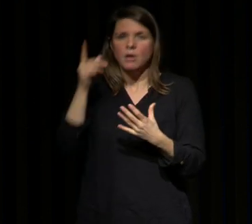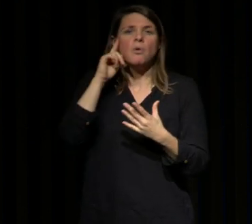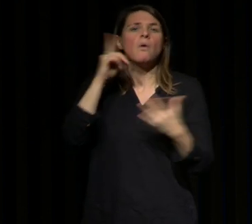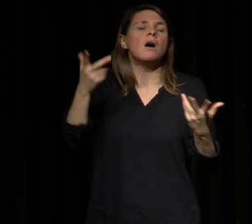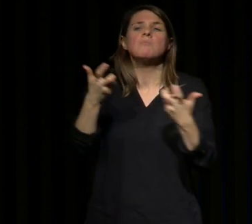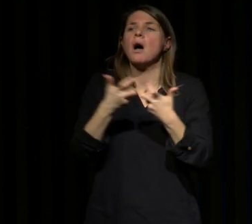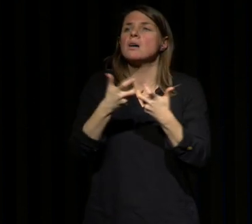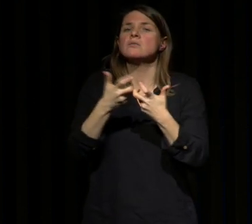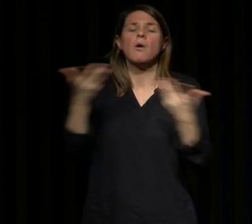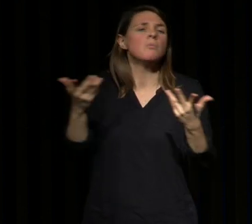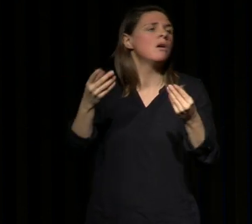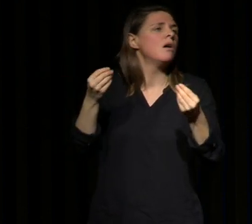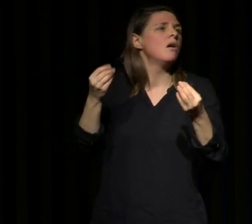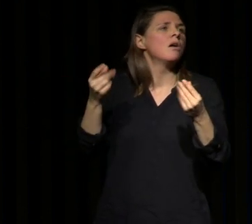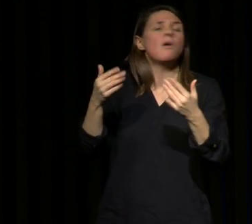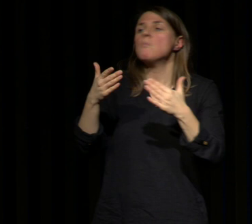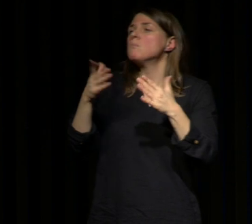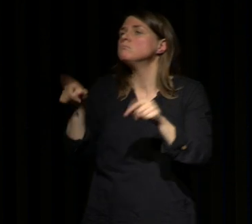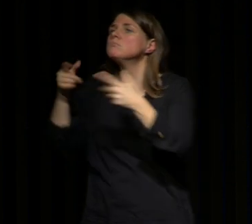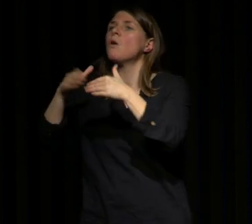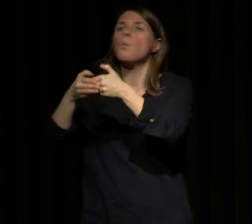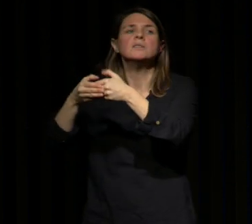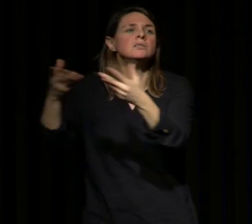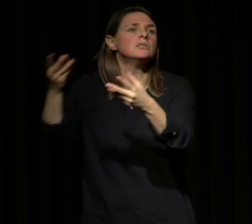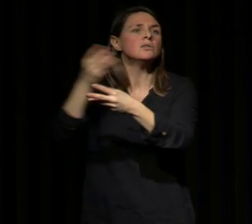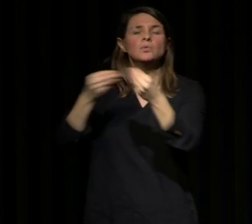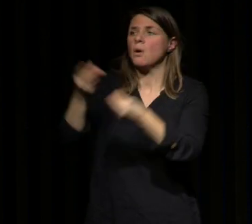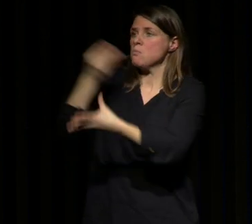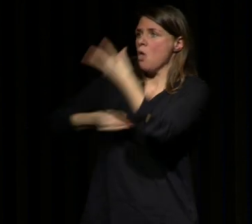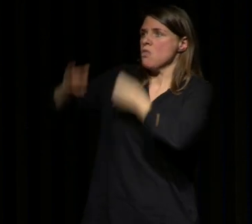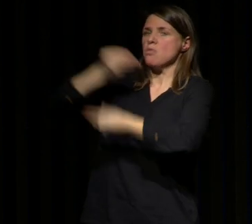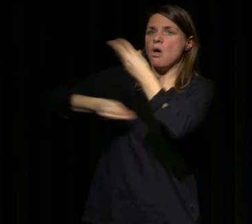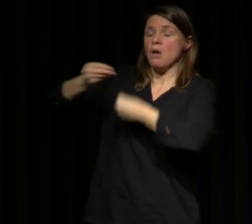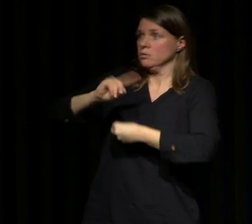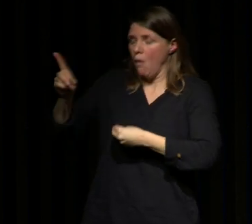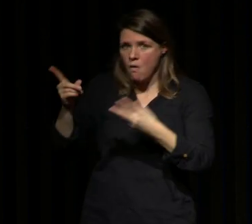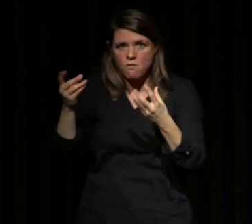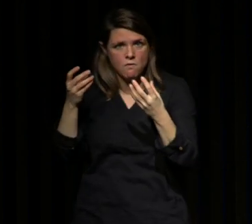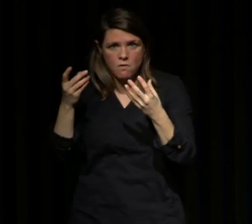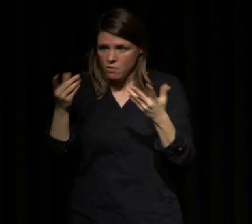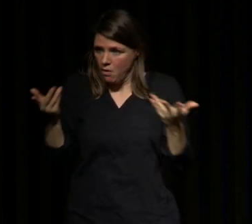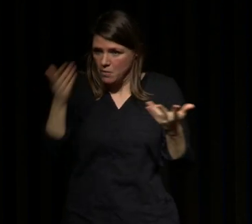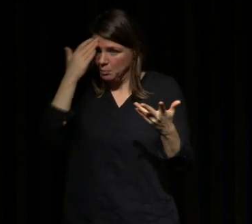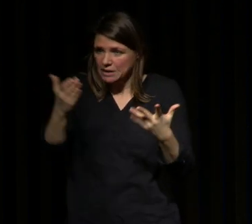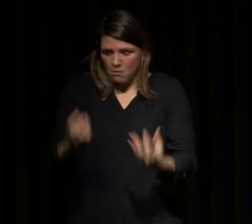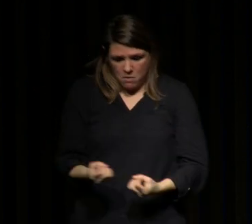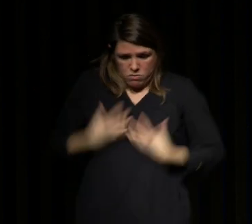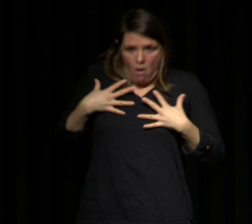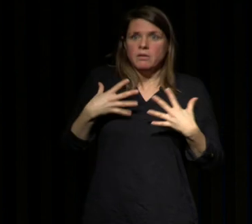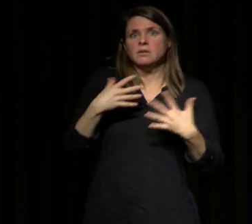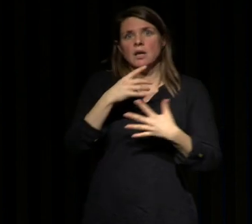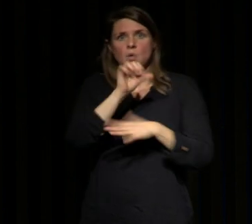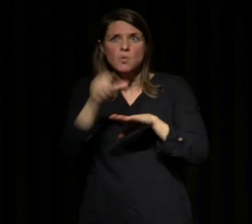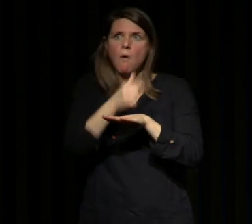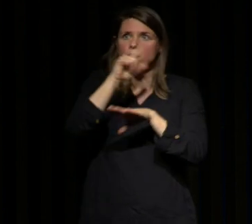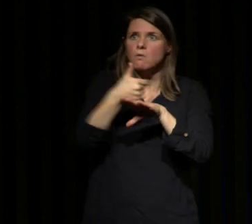aller se livrer à des activités de loisirs ça va leur permettre de se régénérer alors que souvent ce qui les régénère vraiment c'est une ou deux heures de